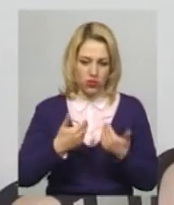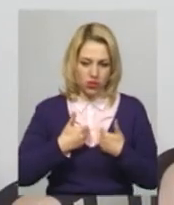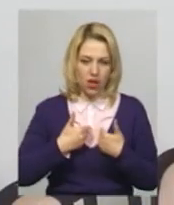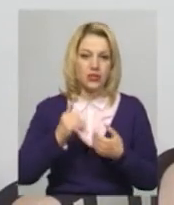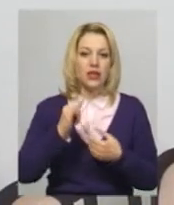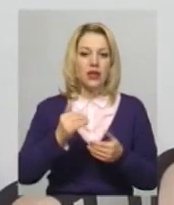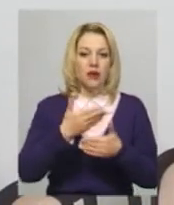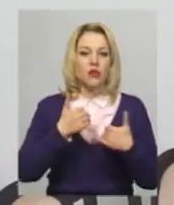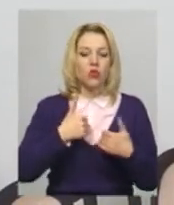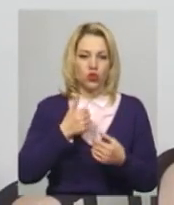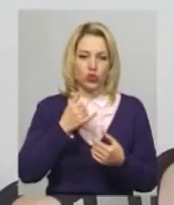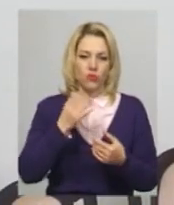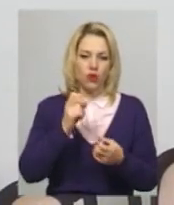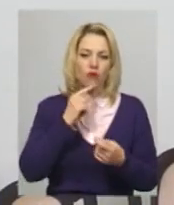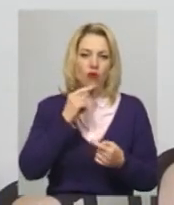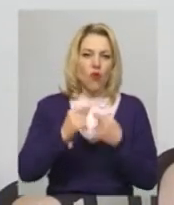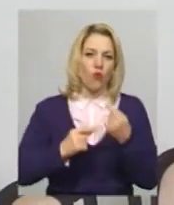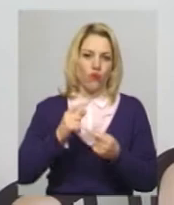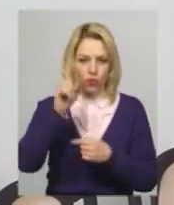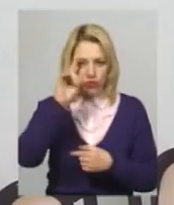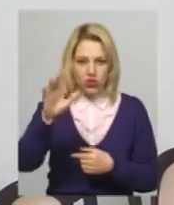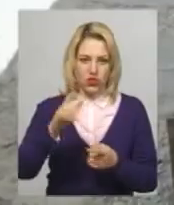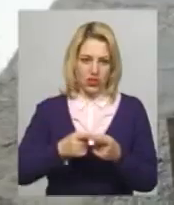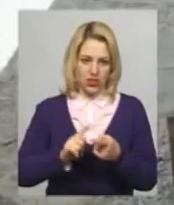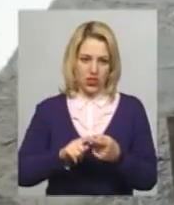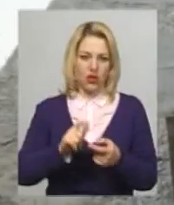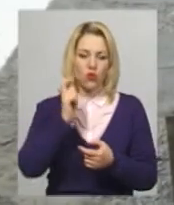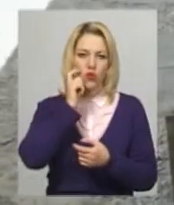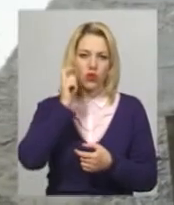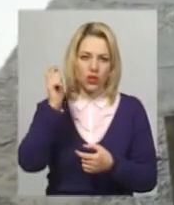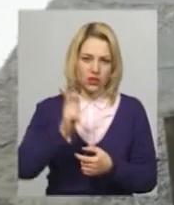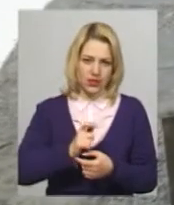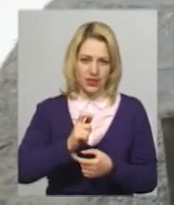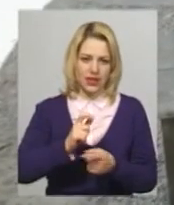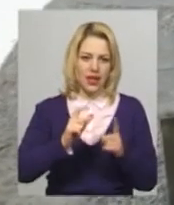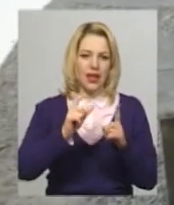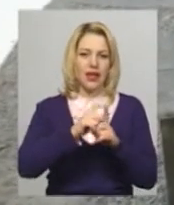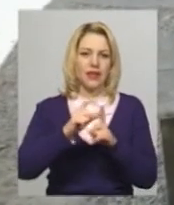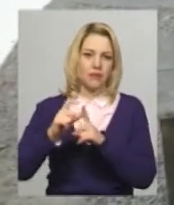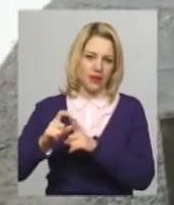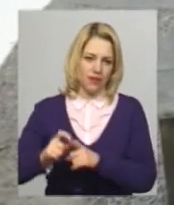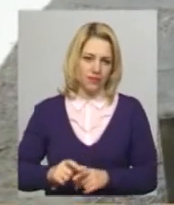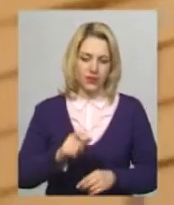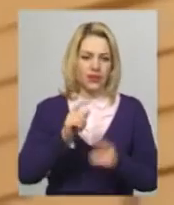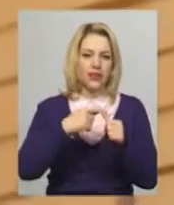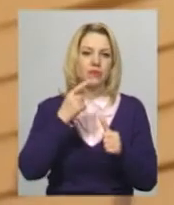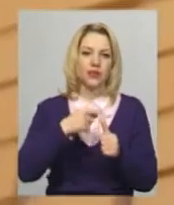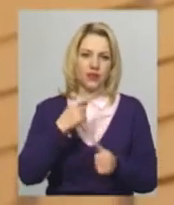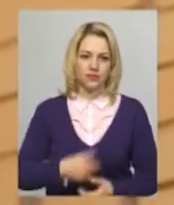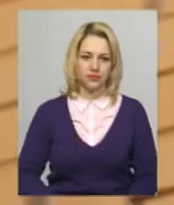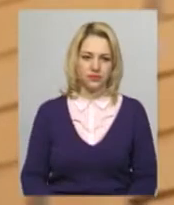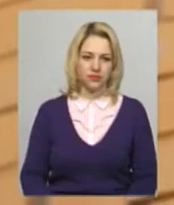це, не перебільшу святе, напевно, для всіх українців ім'я. «Човні дівчина